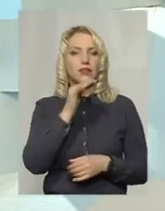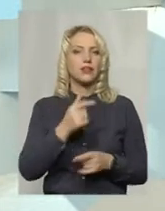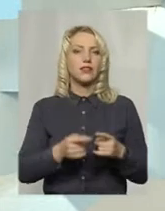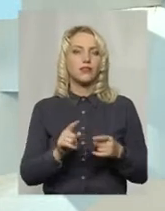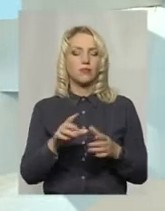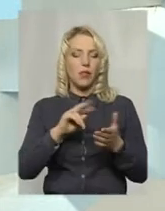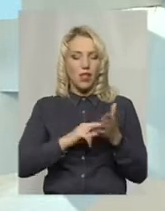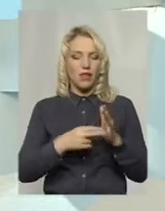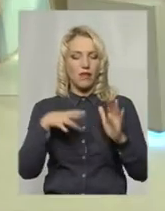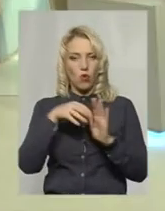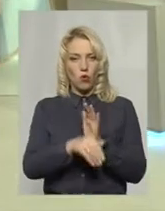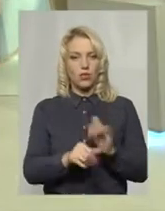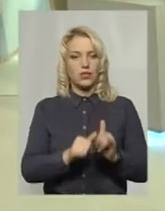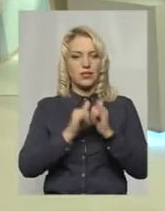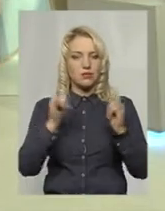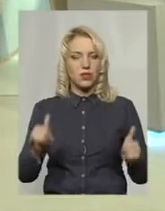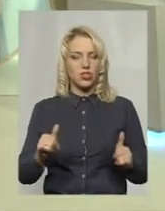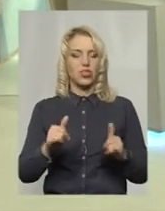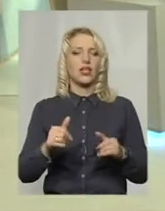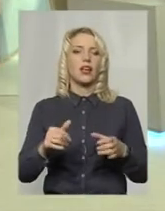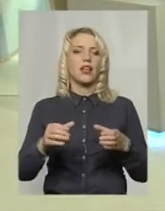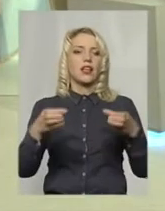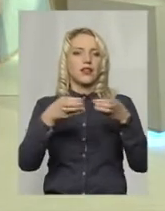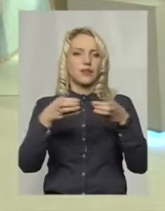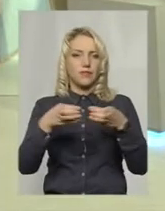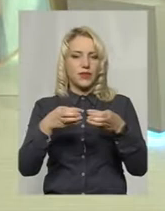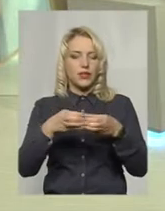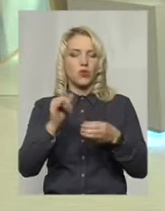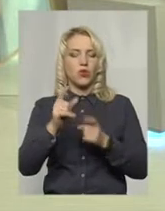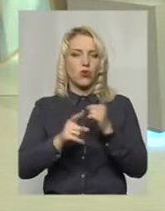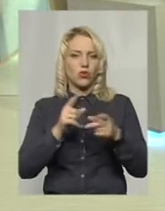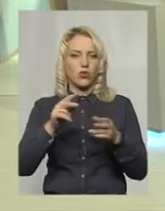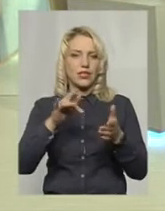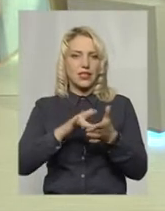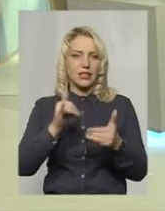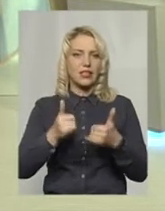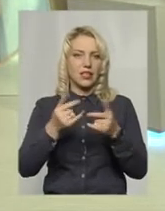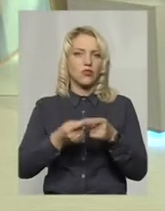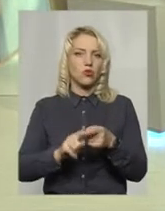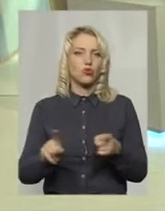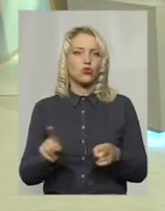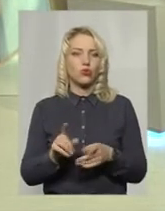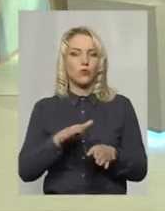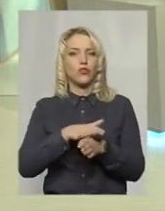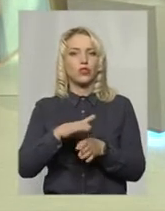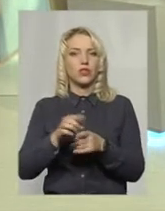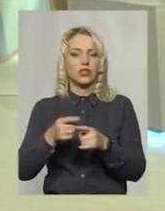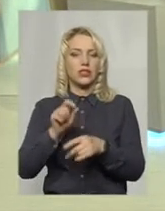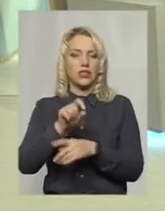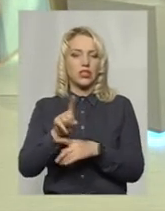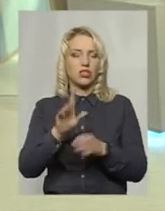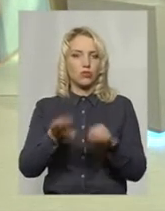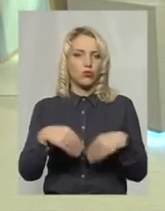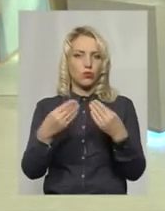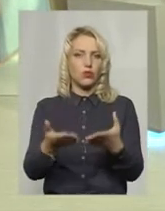плани входить збільшення штатного розпису у реорганізованому центрі, для того, щоб виконати ті задачі, які будуть